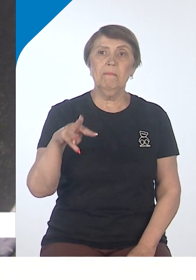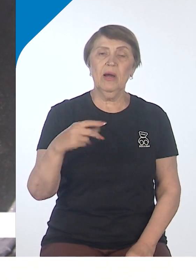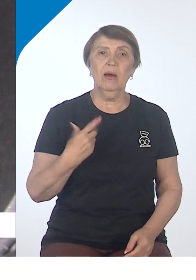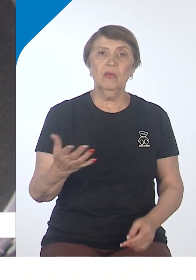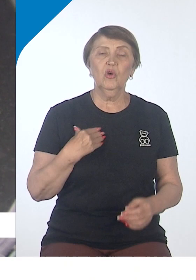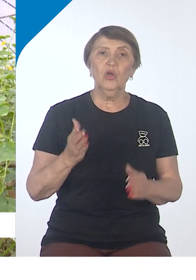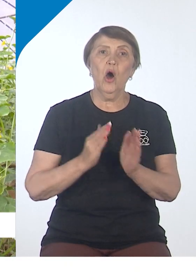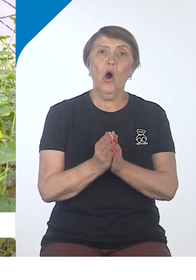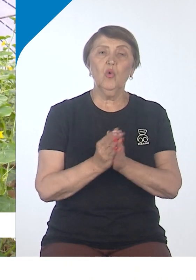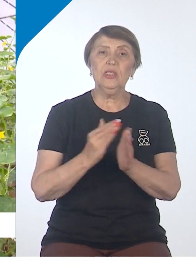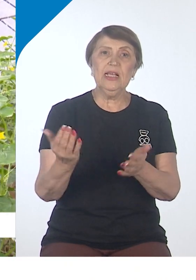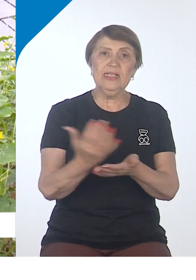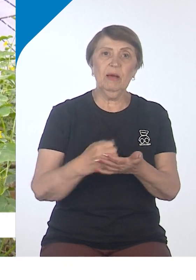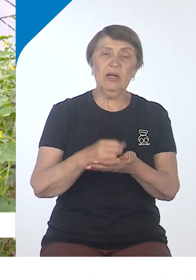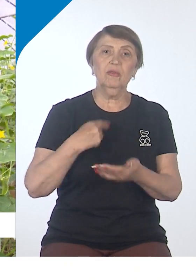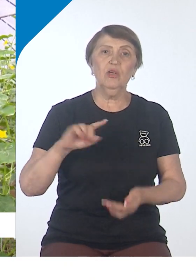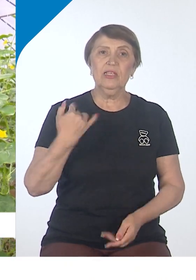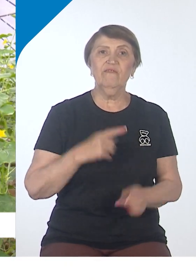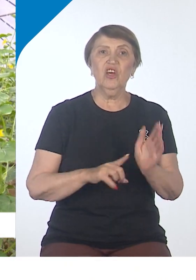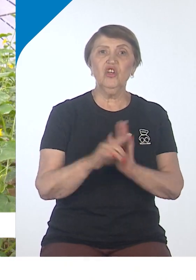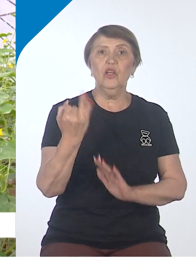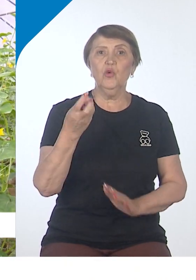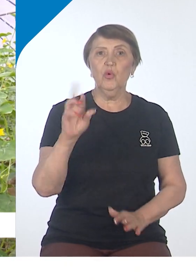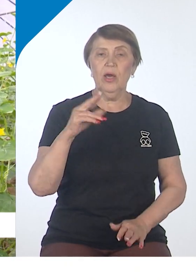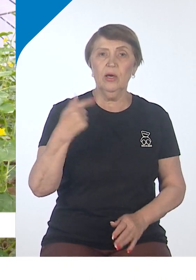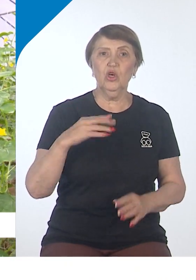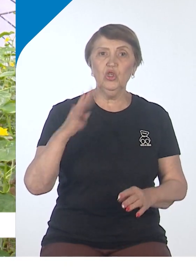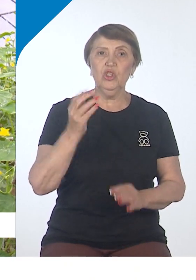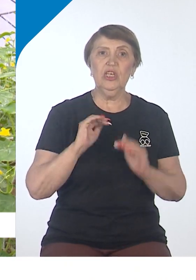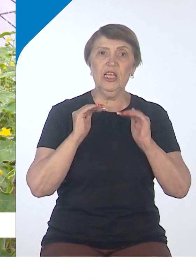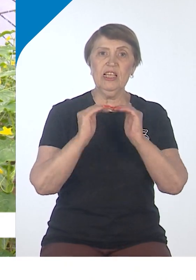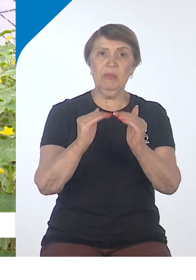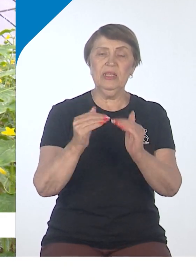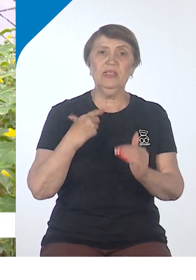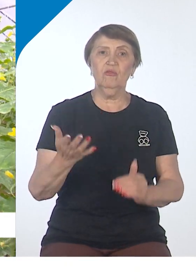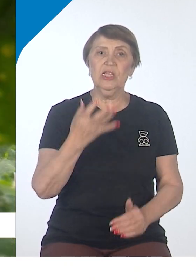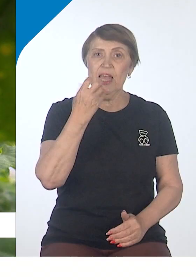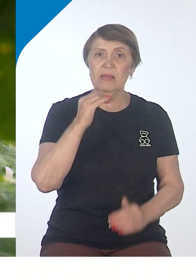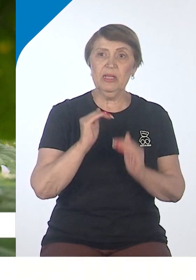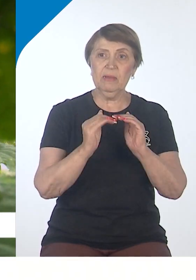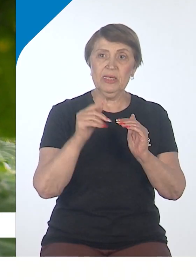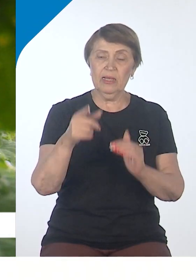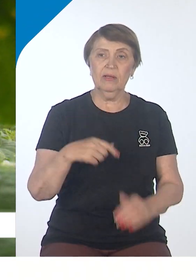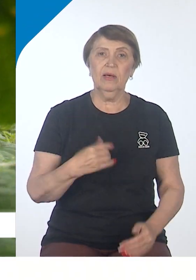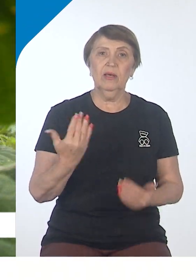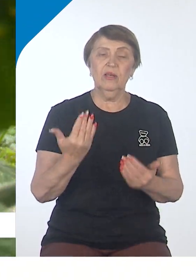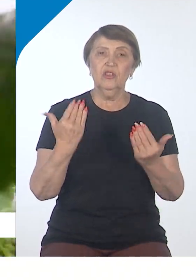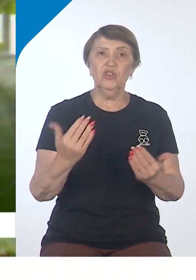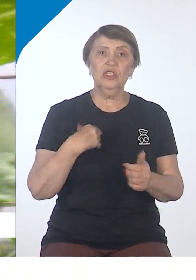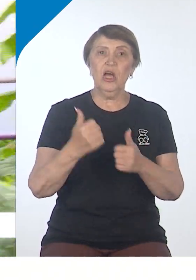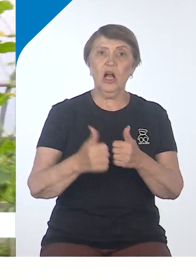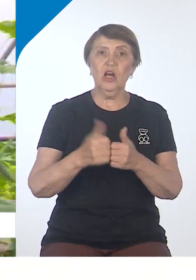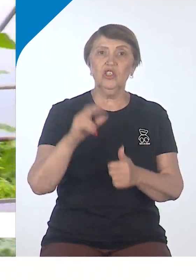огурцов фермер собрал в начале июня. Четыре теплицы поставил в прошлом году на средства Гранта Агростартап. Теперь каждые два дня